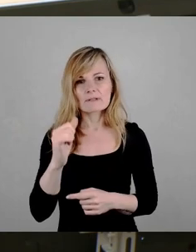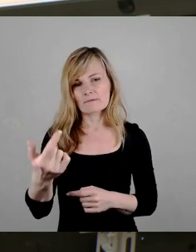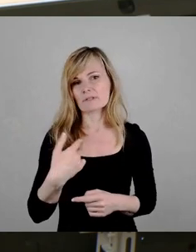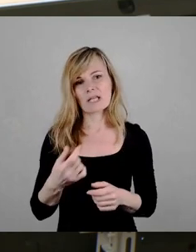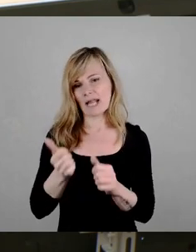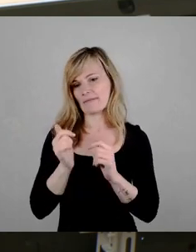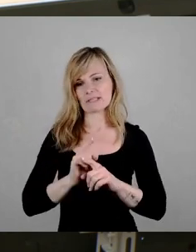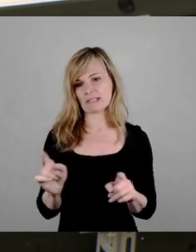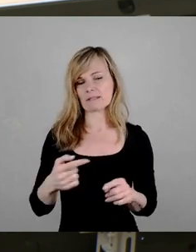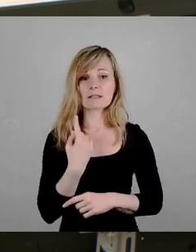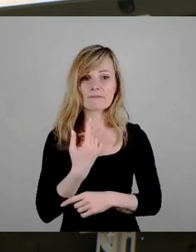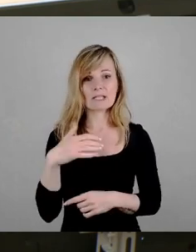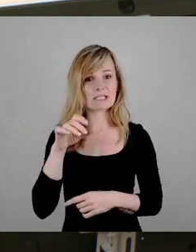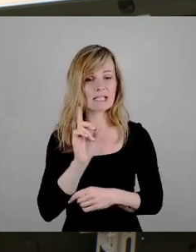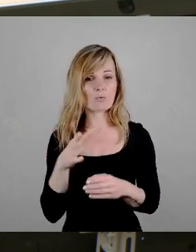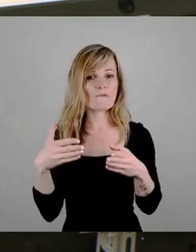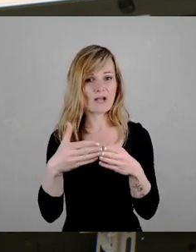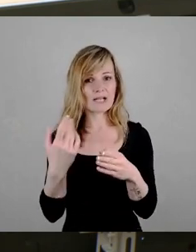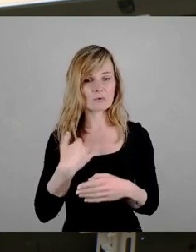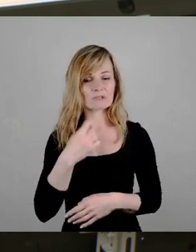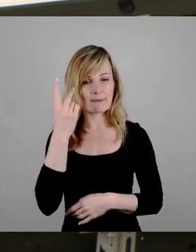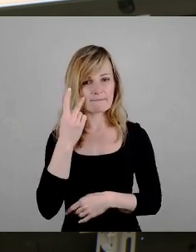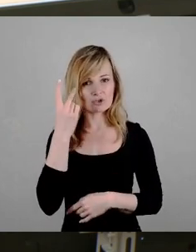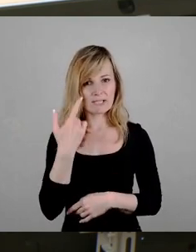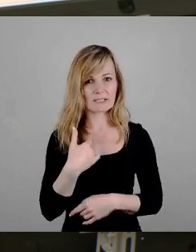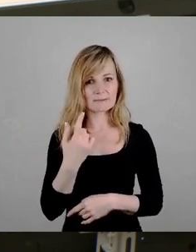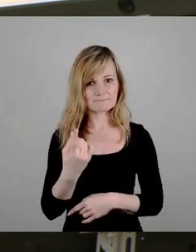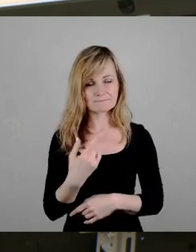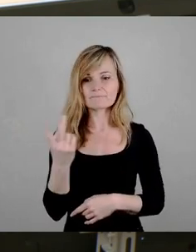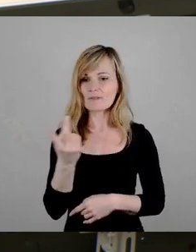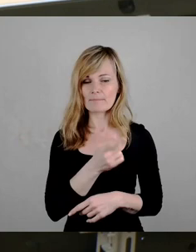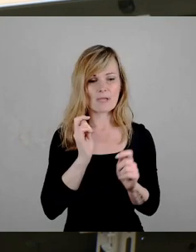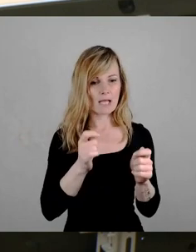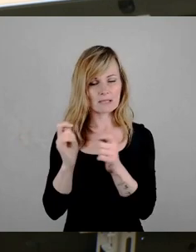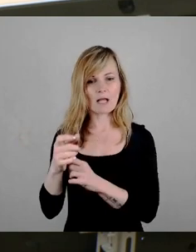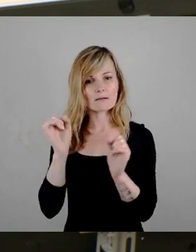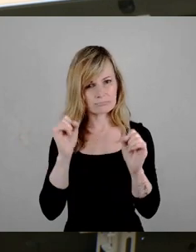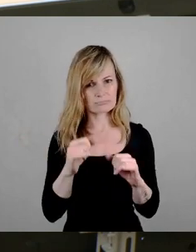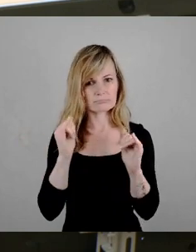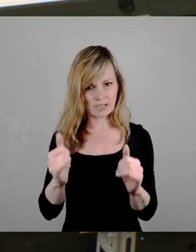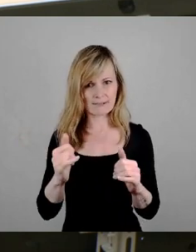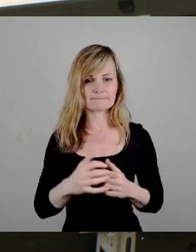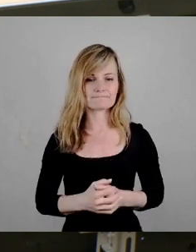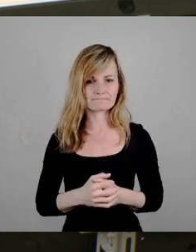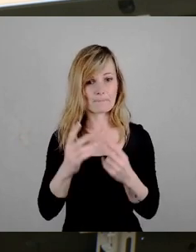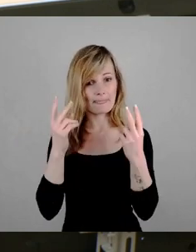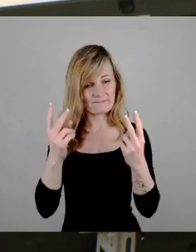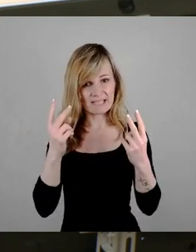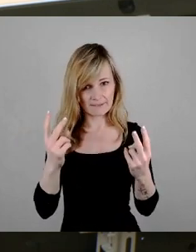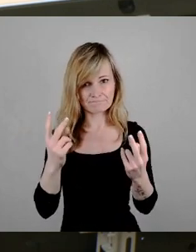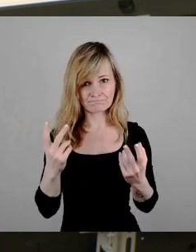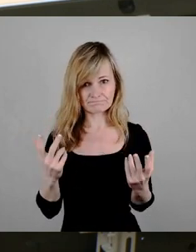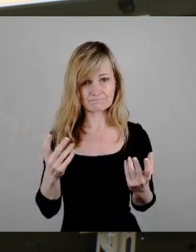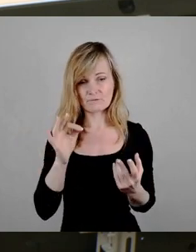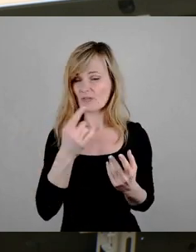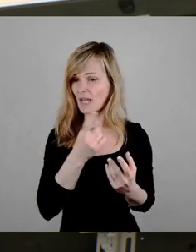werden als CDU-Fraktion selbstverständlich beiden Anträgen zustimmen. Es ist wichtig, dass man für alle